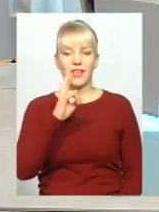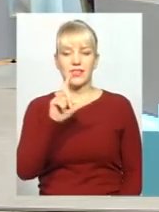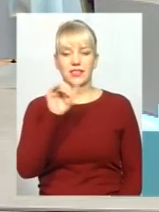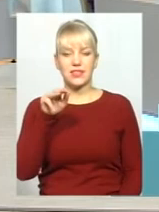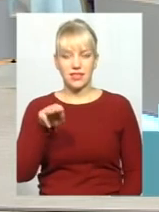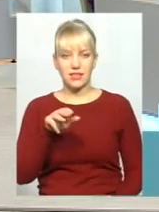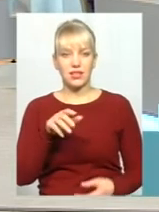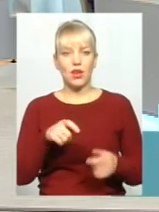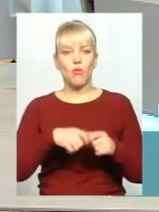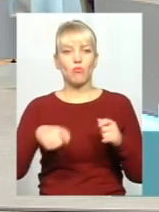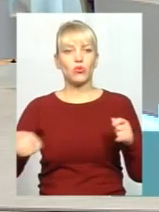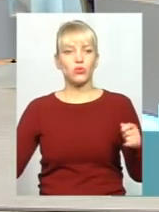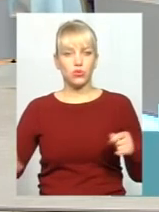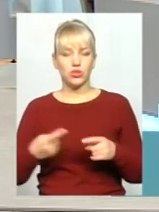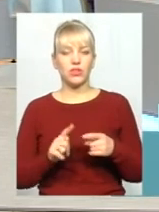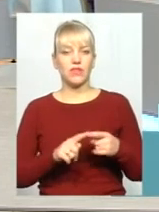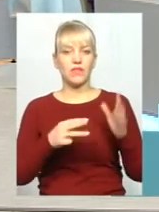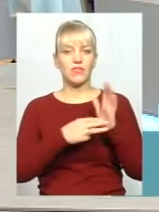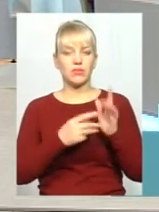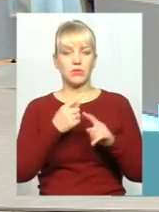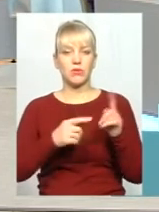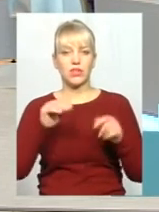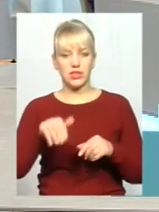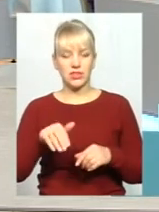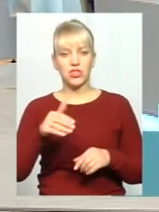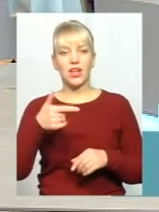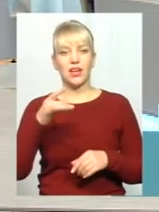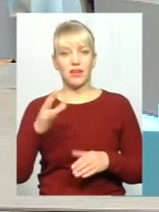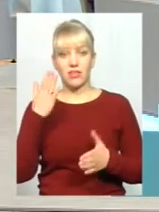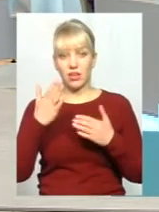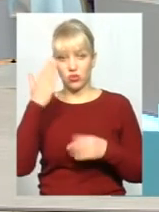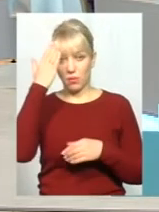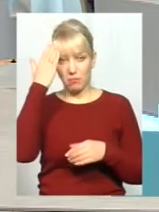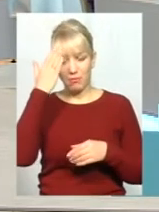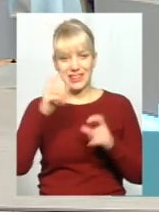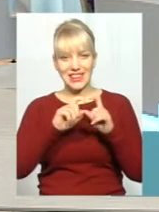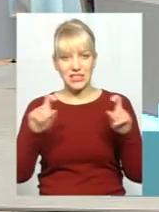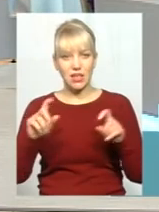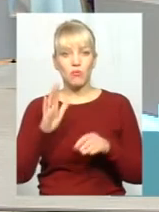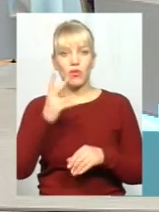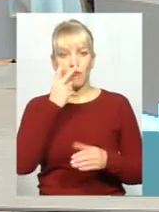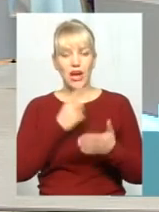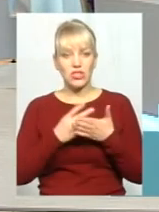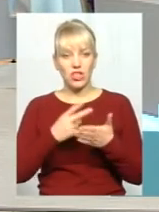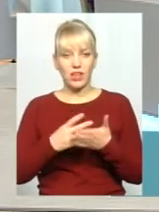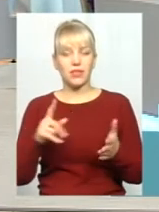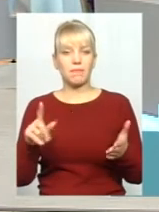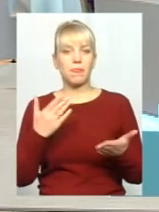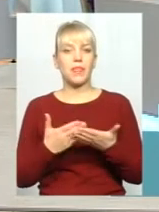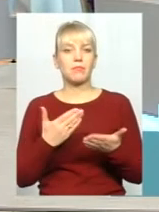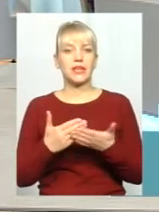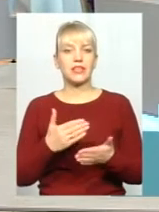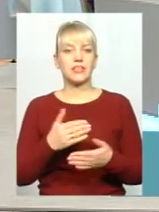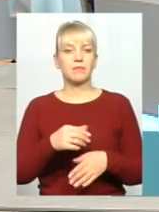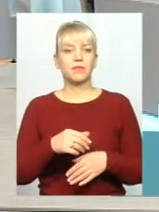,5 тисяч гривень. Якщо митниця ще буде вбачати в цьому, як, візьмемо, до